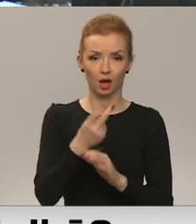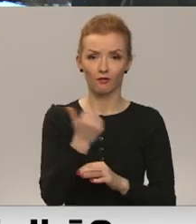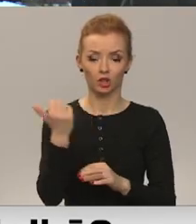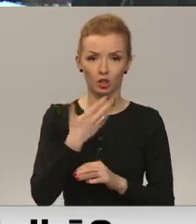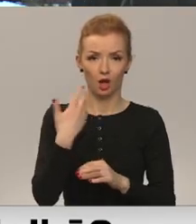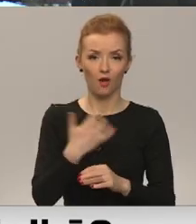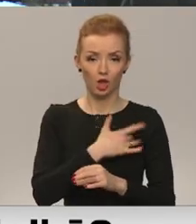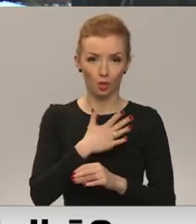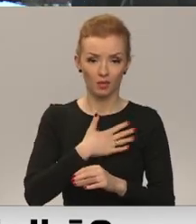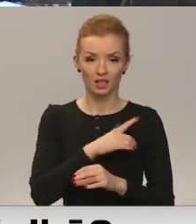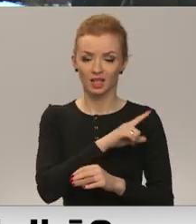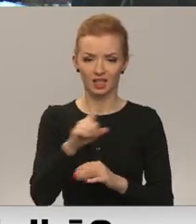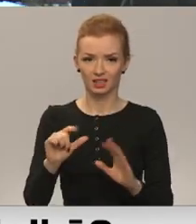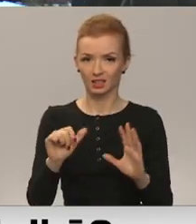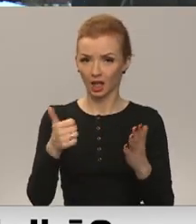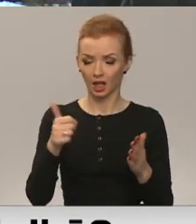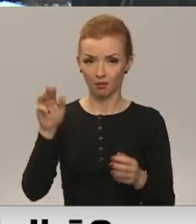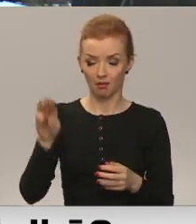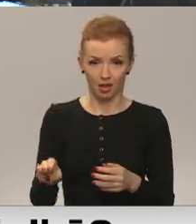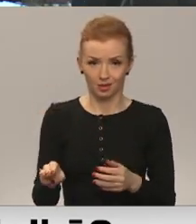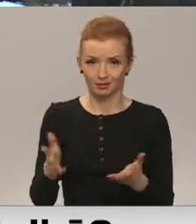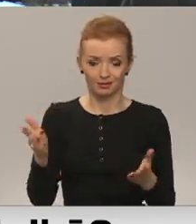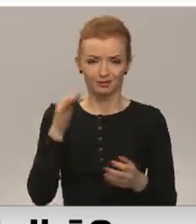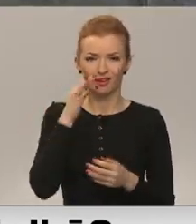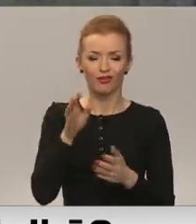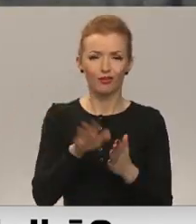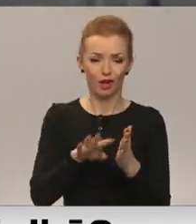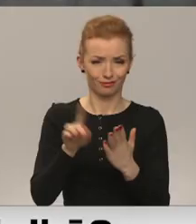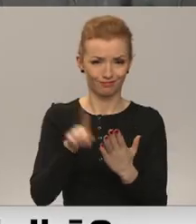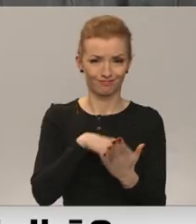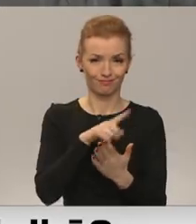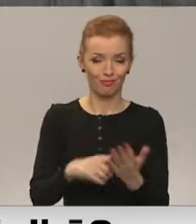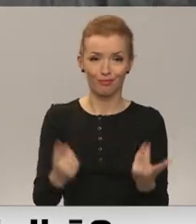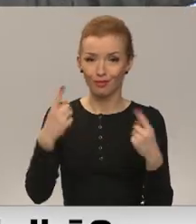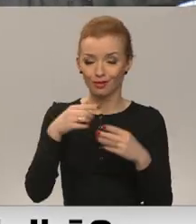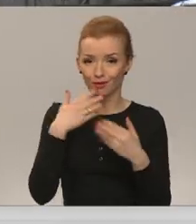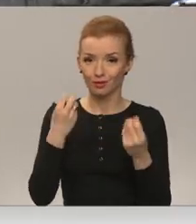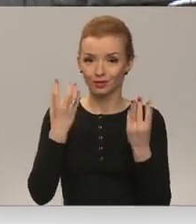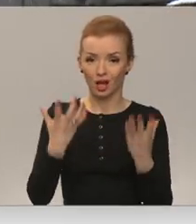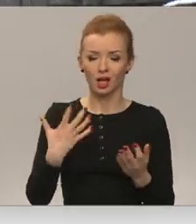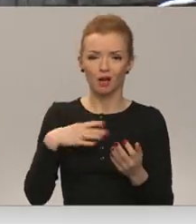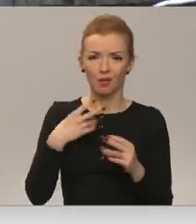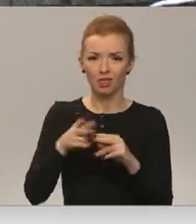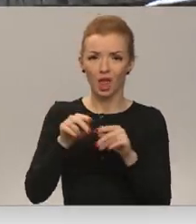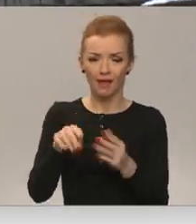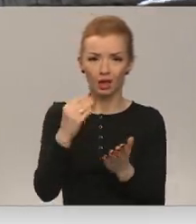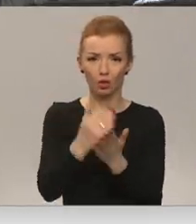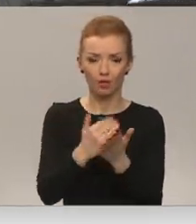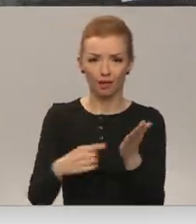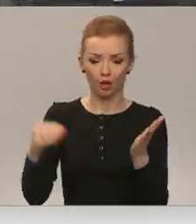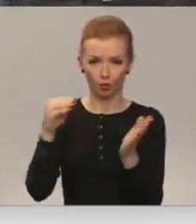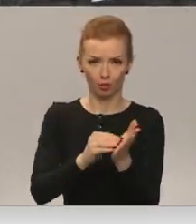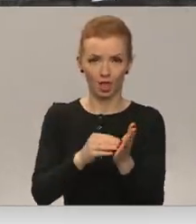līdz sastajam mēnesim? Tas ir ļoti nelogiski. Patreiz nav skaidrs, kāpēc šada norma vispār iepirkumā ir